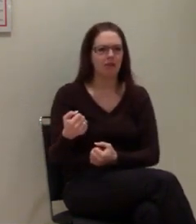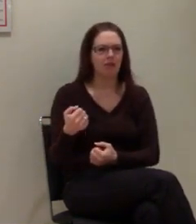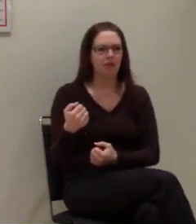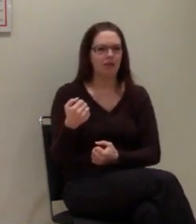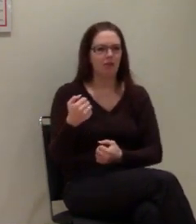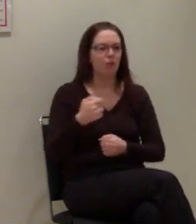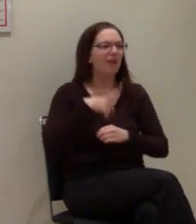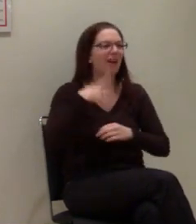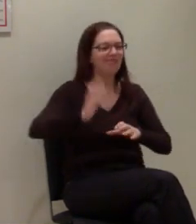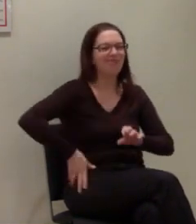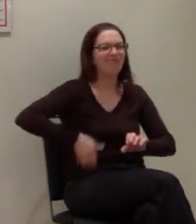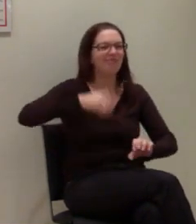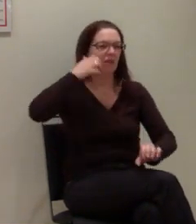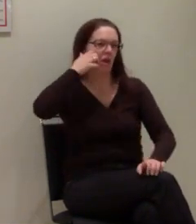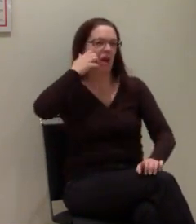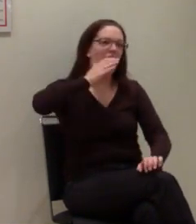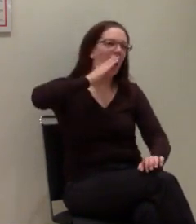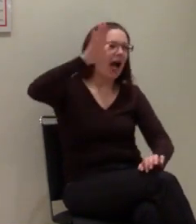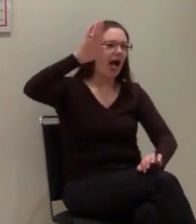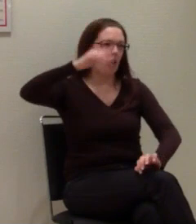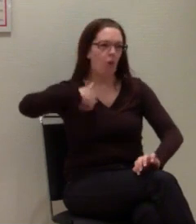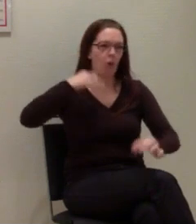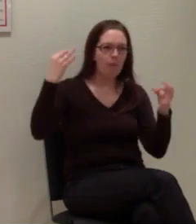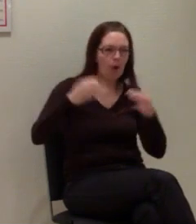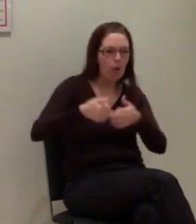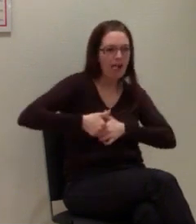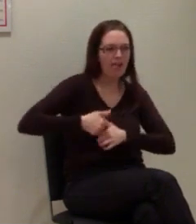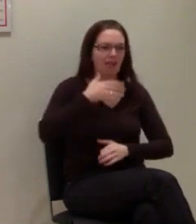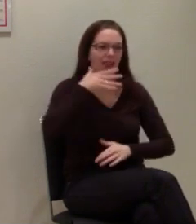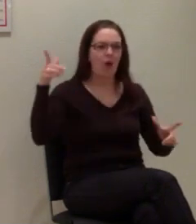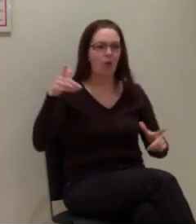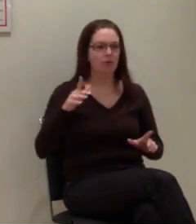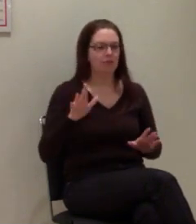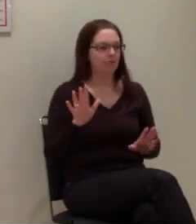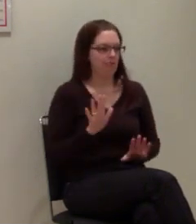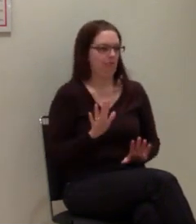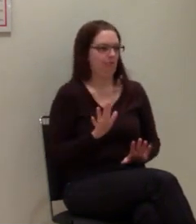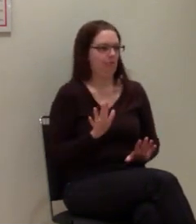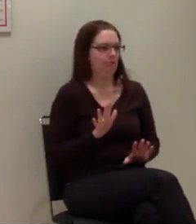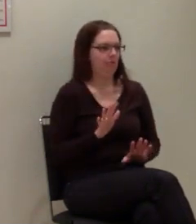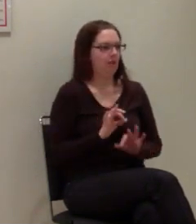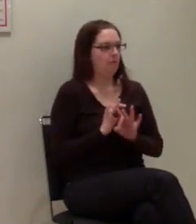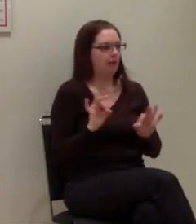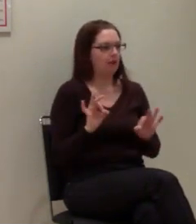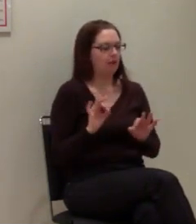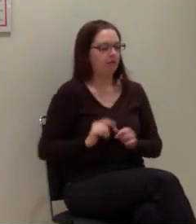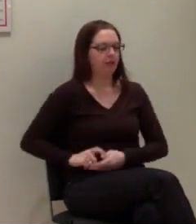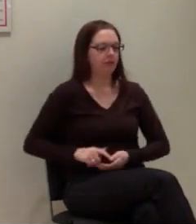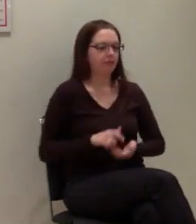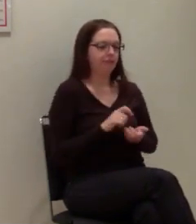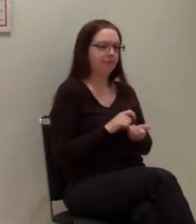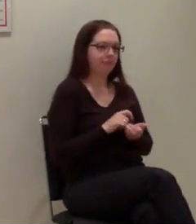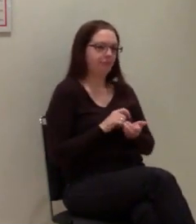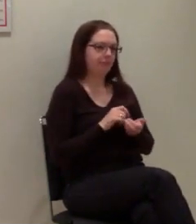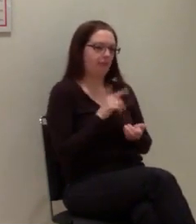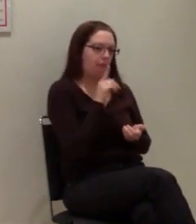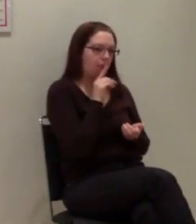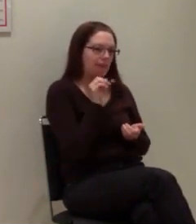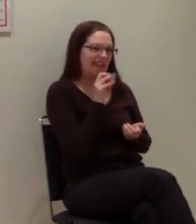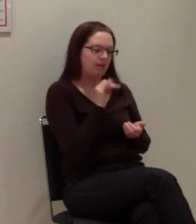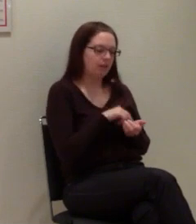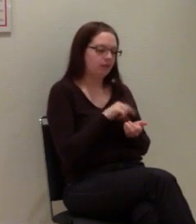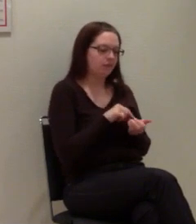möchte man nicht unbedingt das Telefon an den Kopf halten und dann einen Notruf lauthals raussenden, sondern würde es ganz gerne vielleicht als stillen